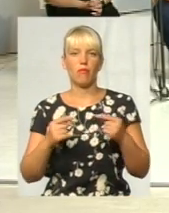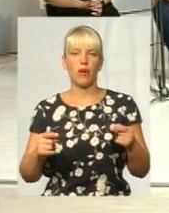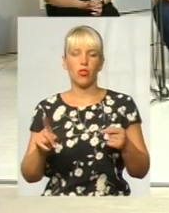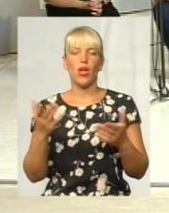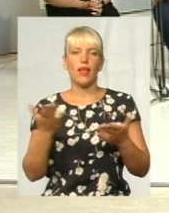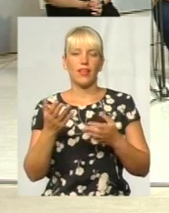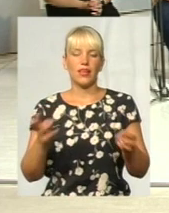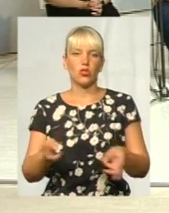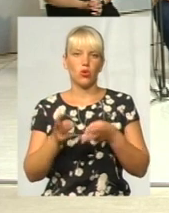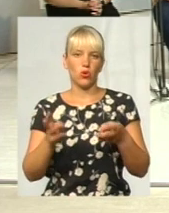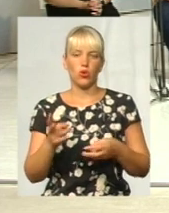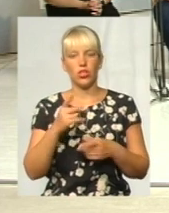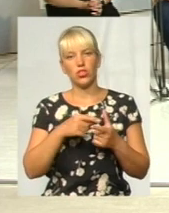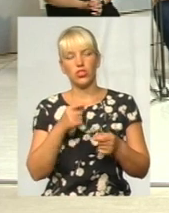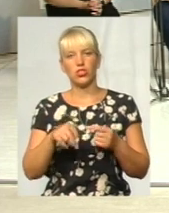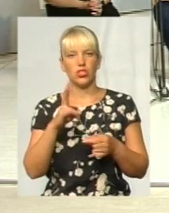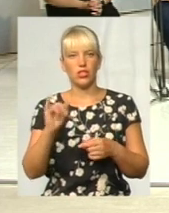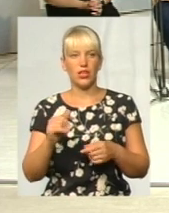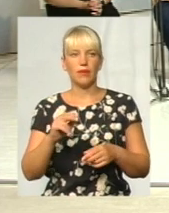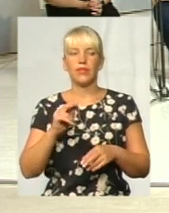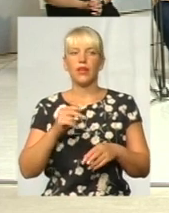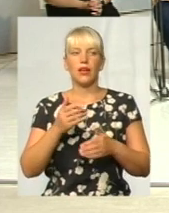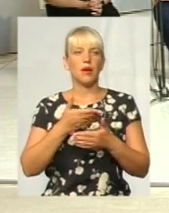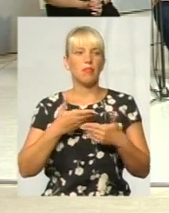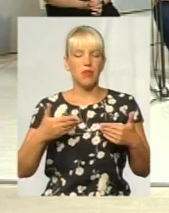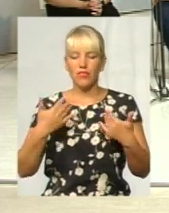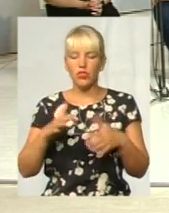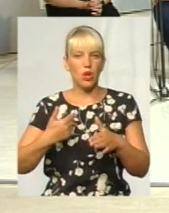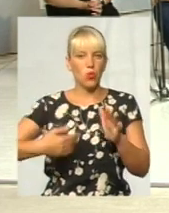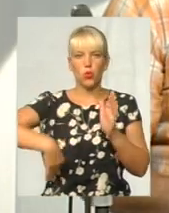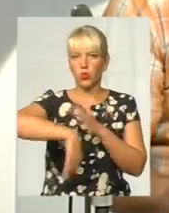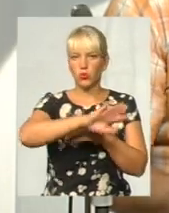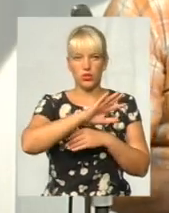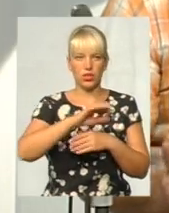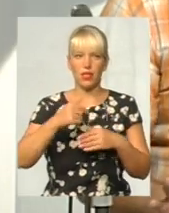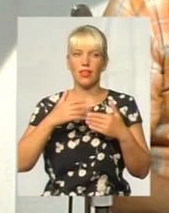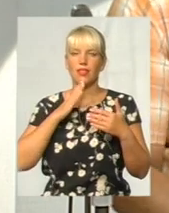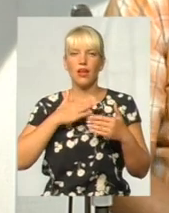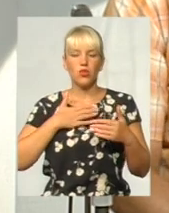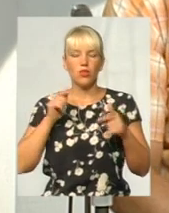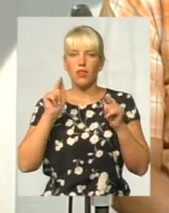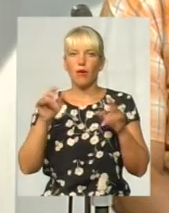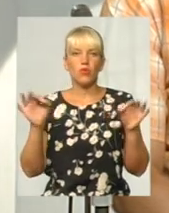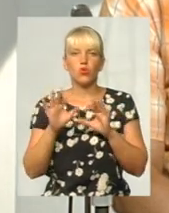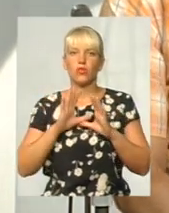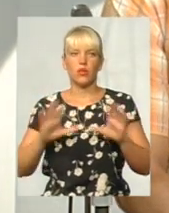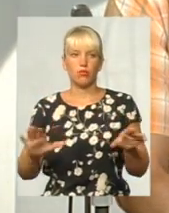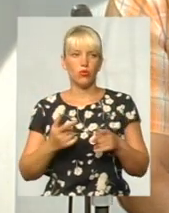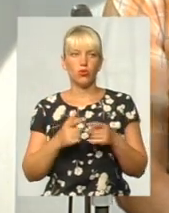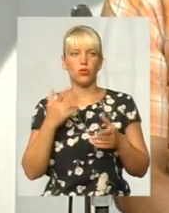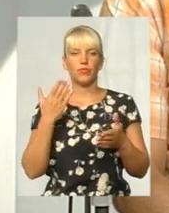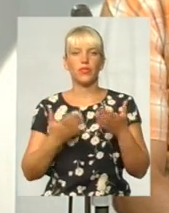Ну, там забудовника, ми вже все, звідти вийшли, вже нашого там не було нічого. Тобто, мається на увазі,